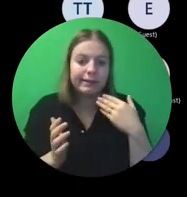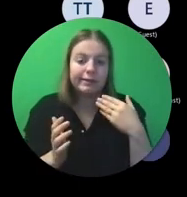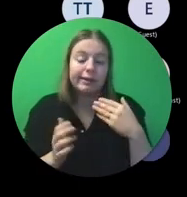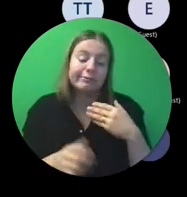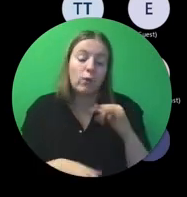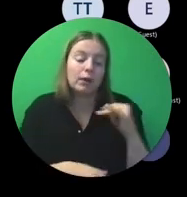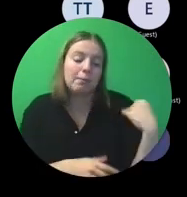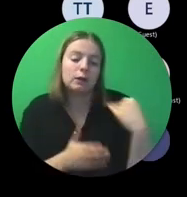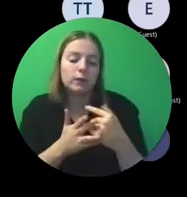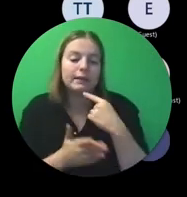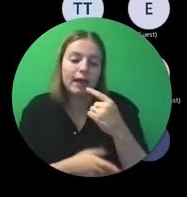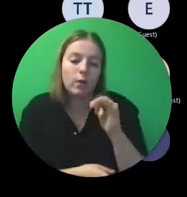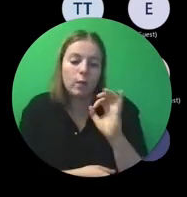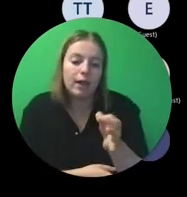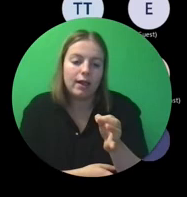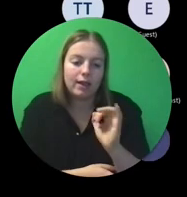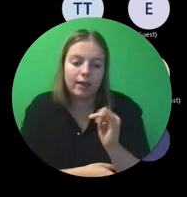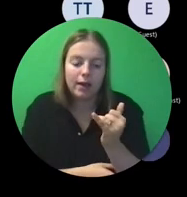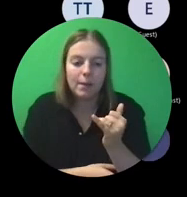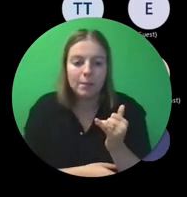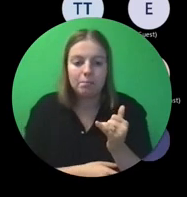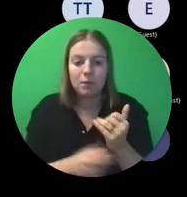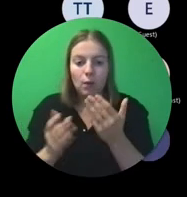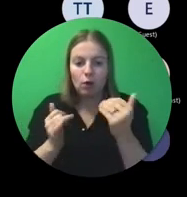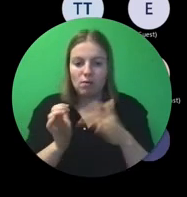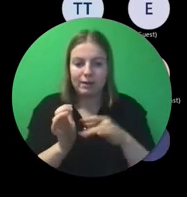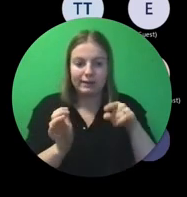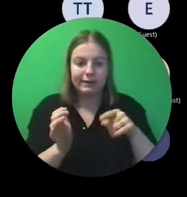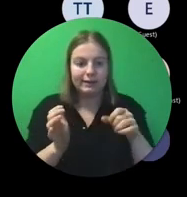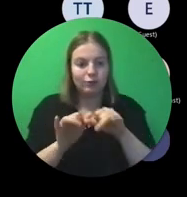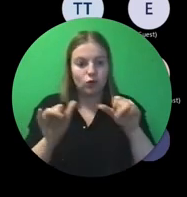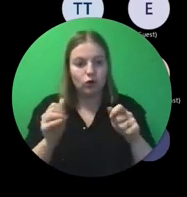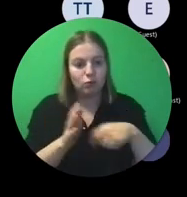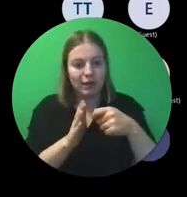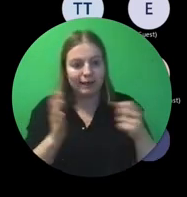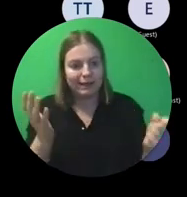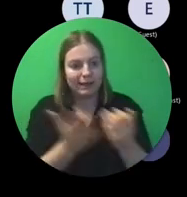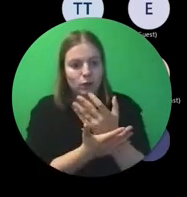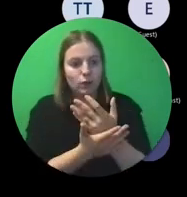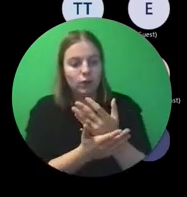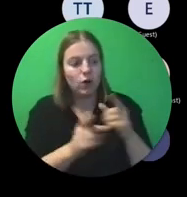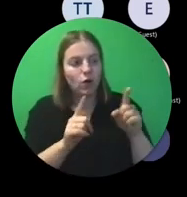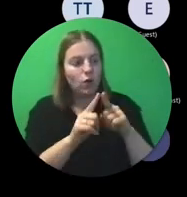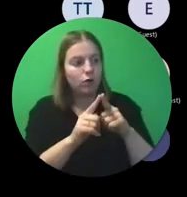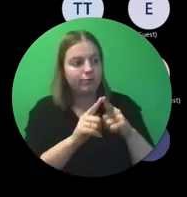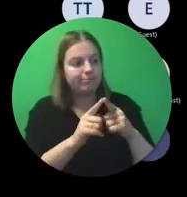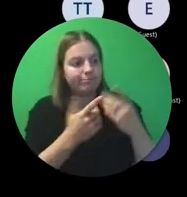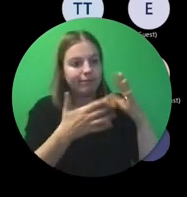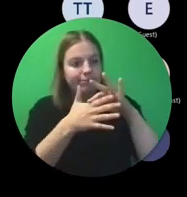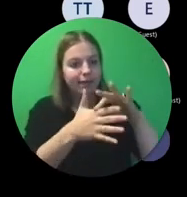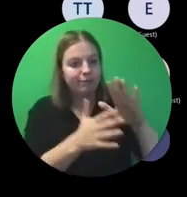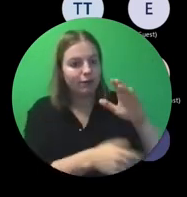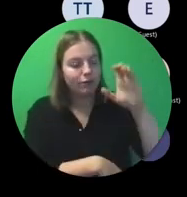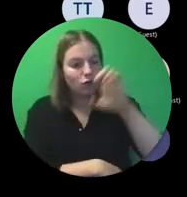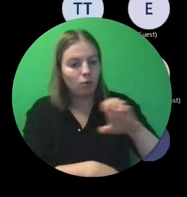die ik hier geschetst heb. Want er is geen ervaring met dit soort projecten. En ook de instructies vanuit de commissie zijn op dat vlak heel